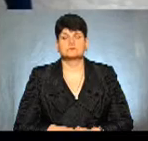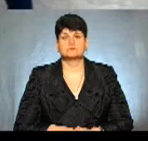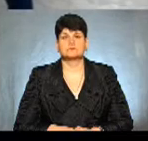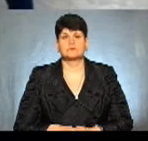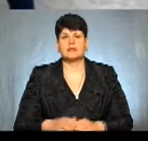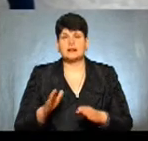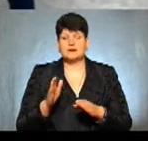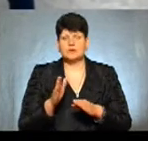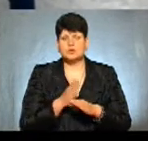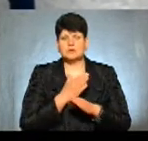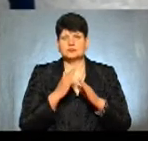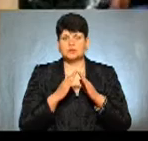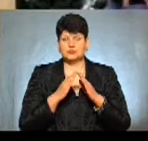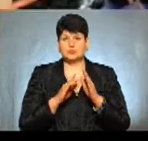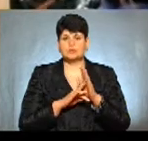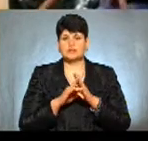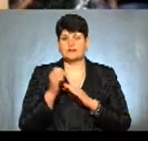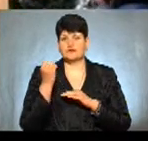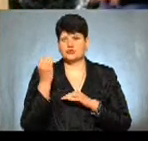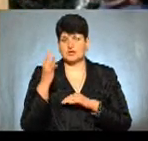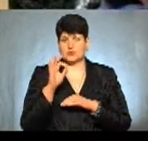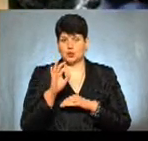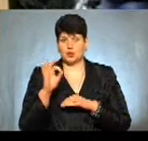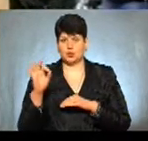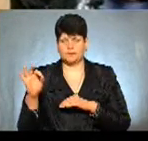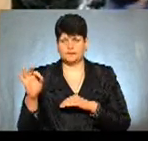Демонтаж споруди розпочали о 14-й 00.